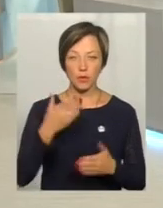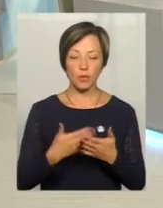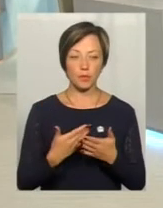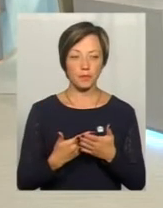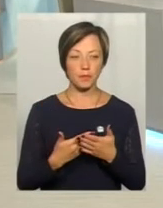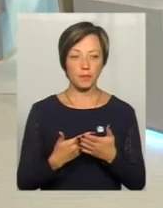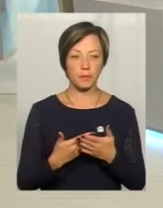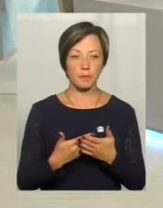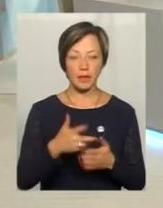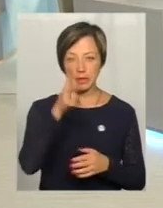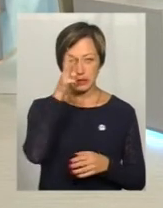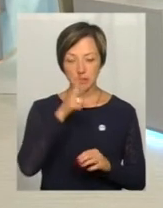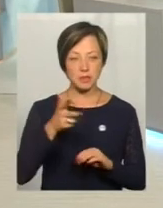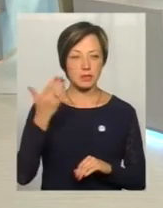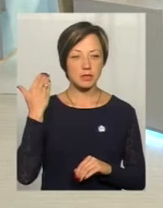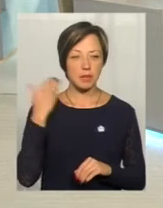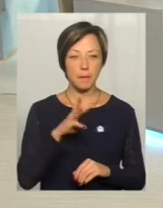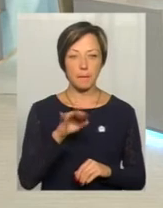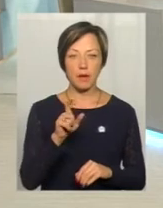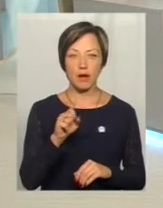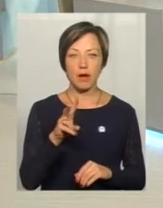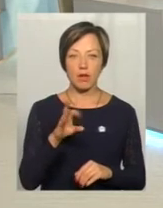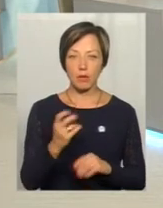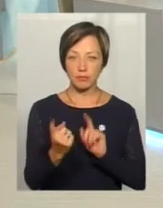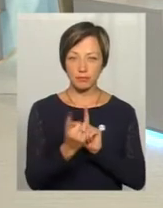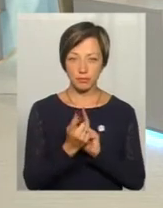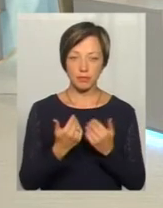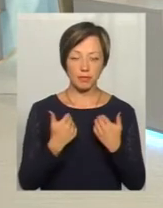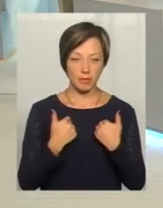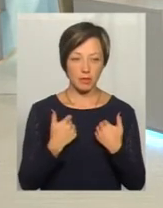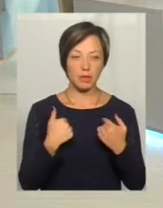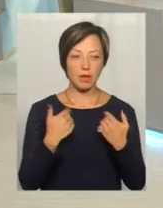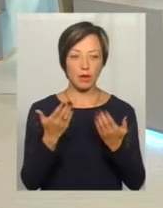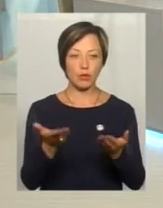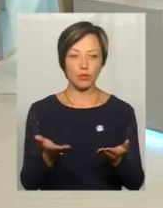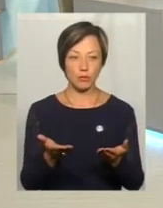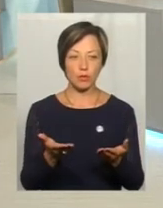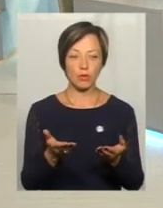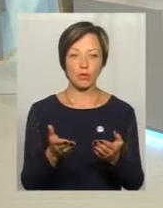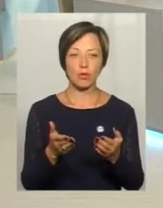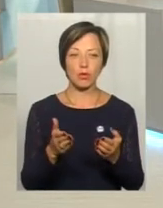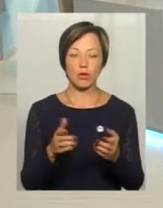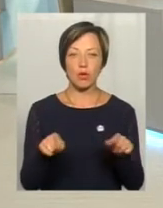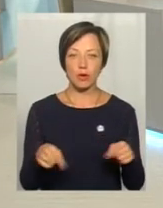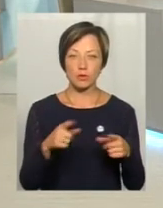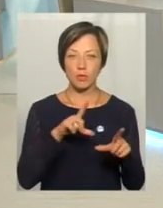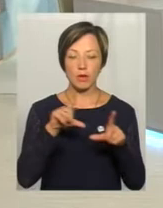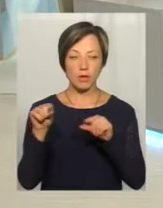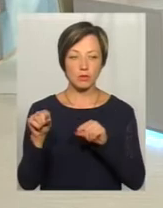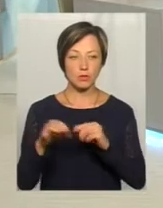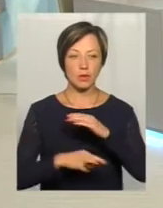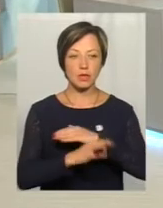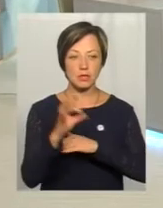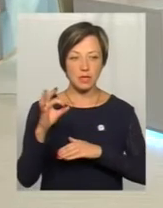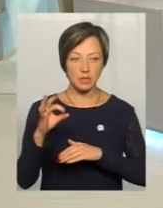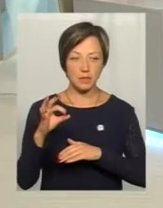місяців три назад Михайло підходив до мене, і я йому організовував поїздку на Схід